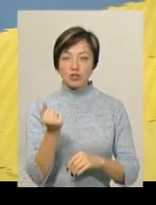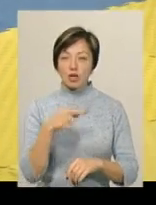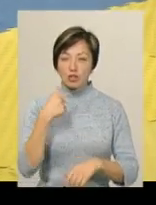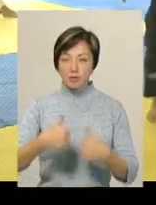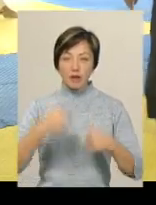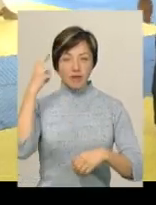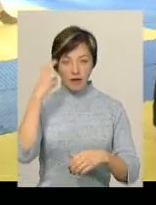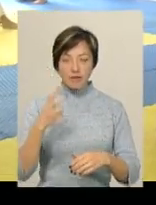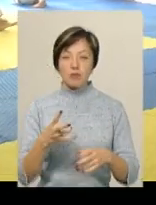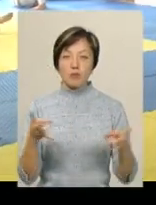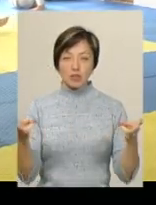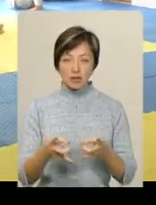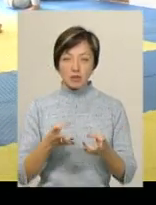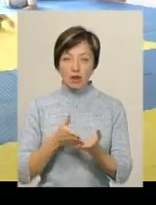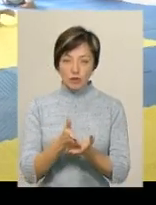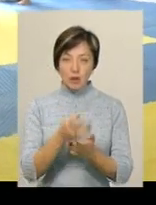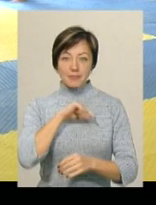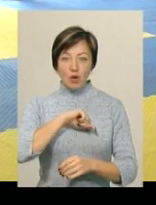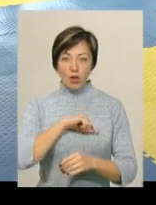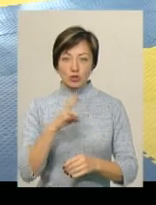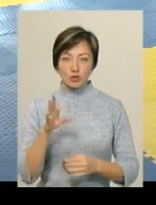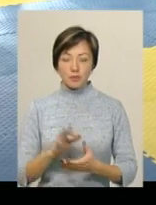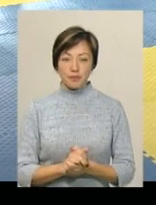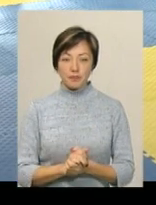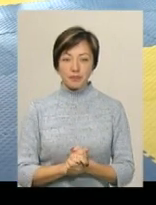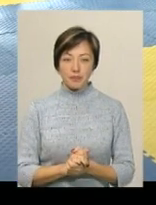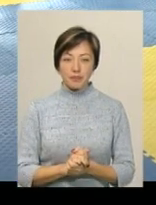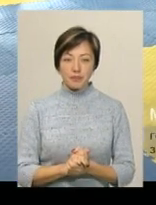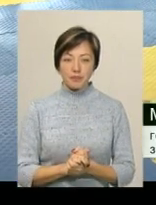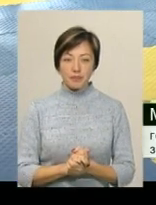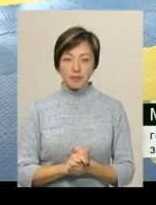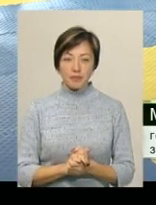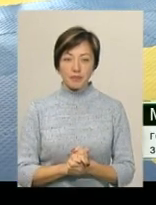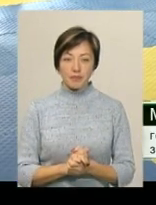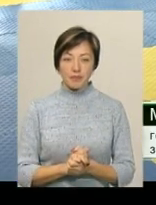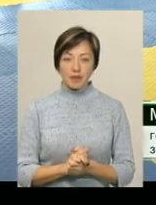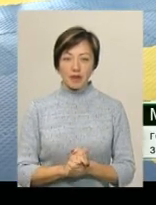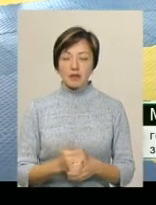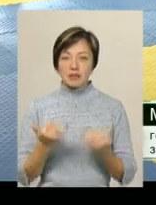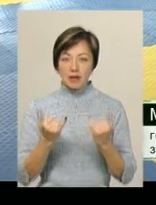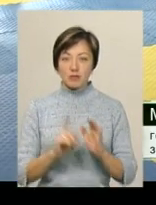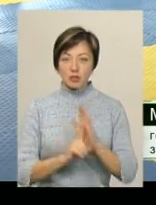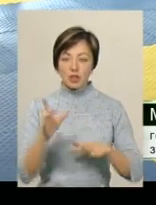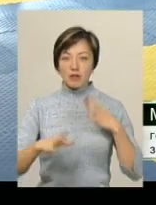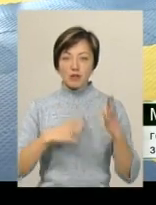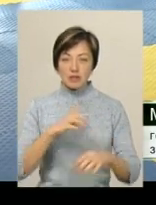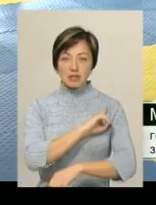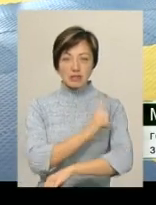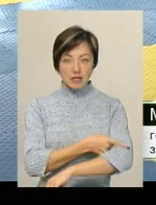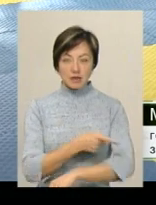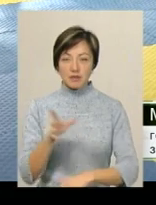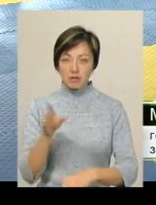до змагання у Києві йому потрібно наластуватися психологічно. Зараз почну тренуватися на всі сили, бо у Києв серйозні